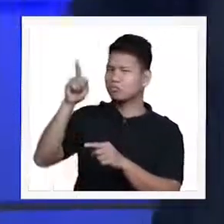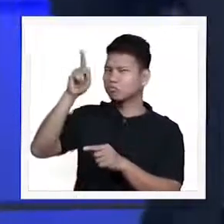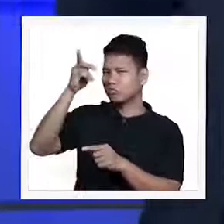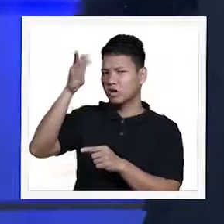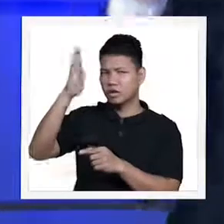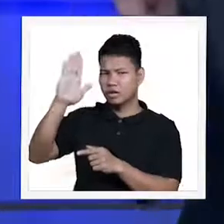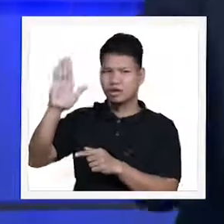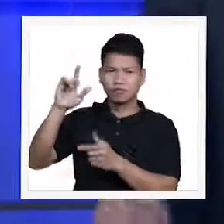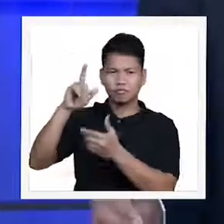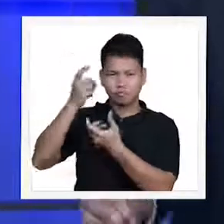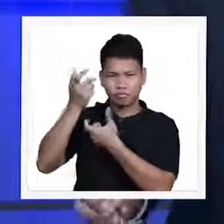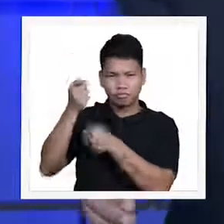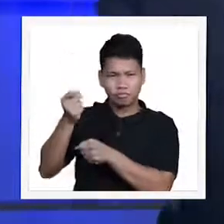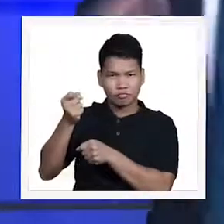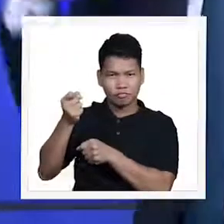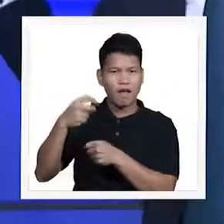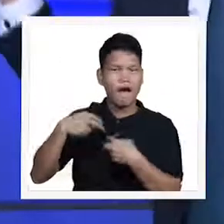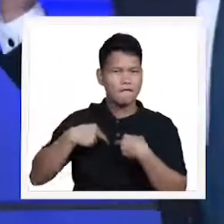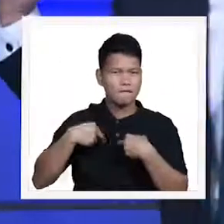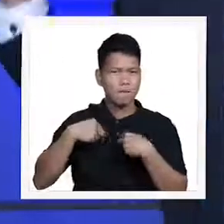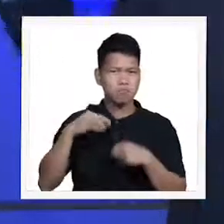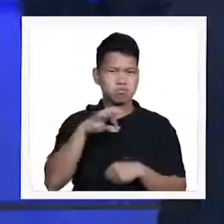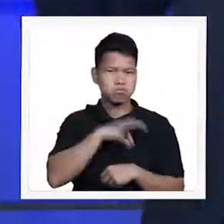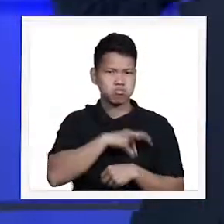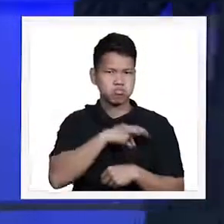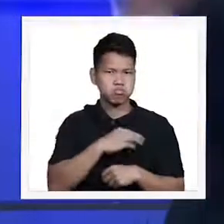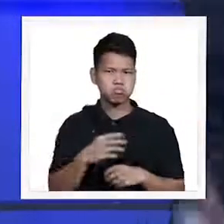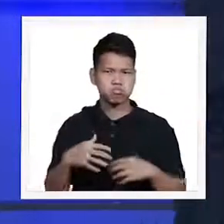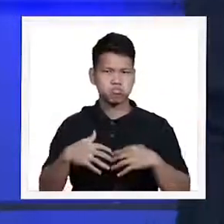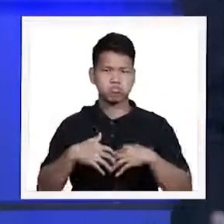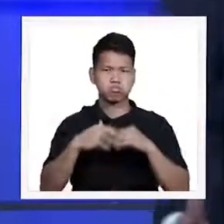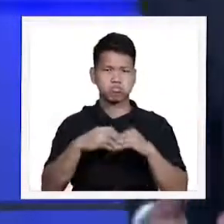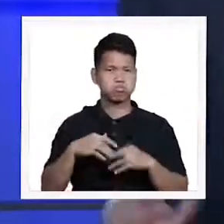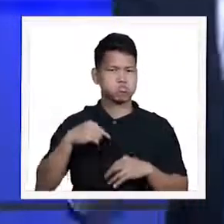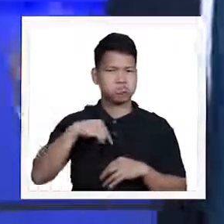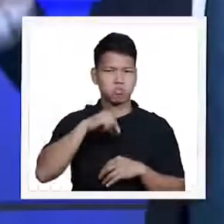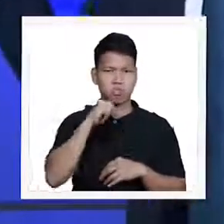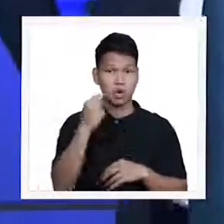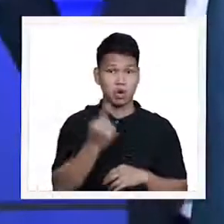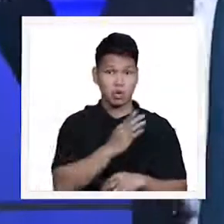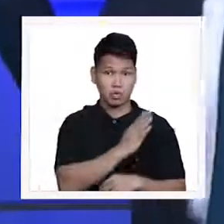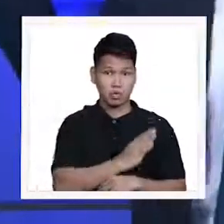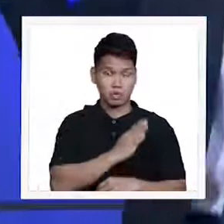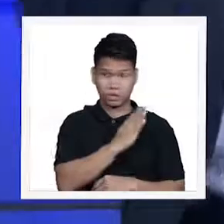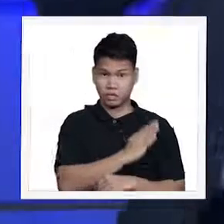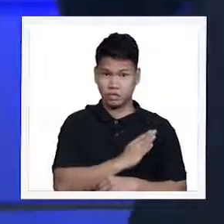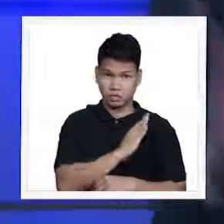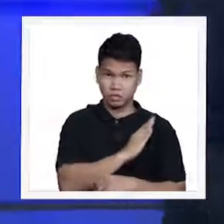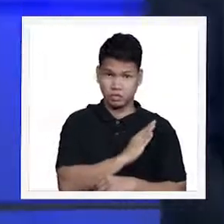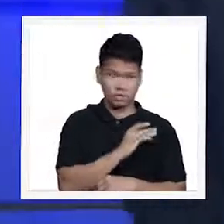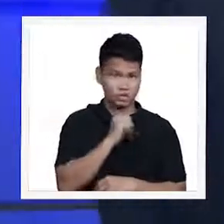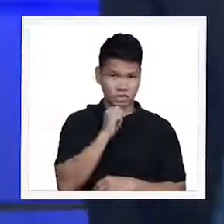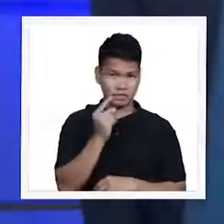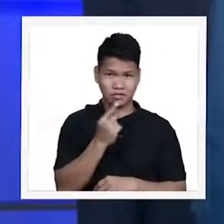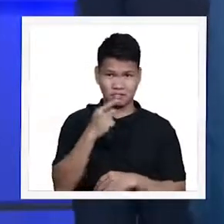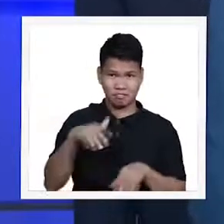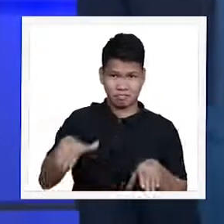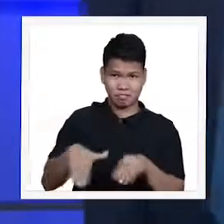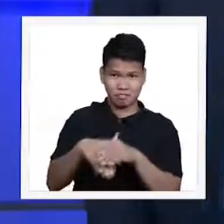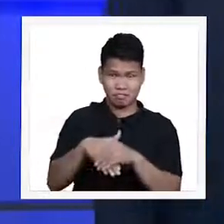malaki po ang maitutulong, hindi lamang po sa ating behavior, hindi lamang po sa ating marriage